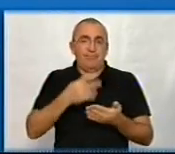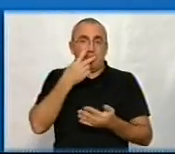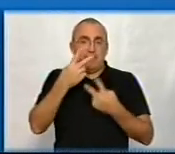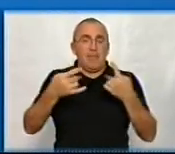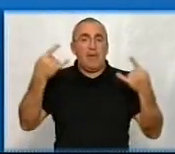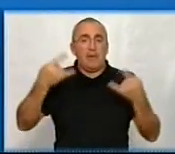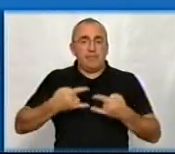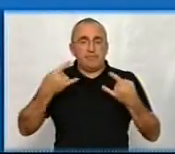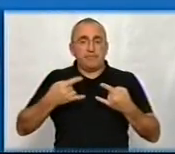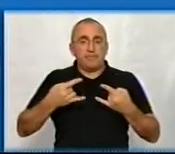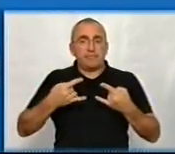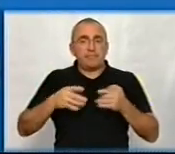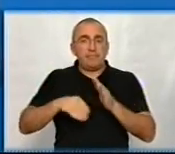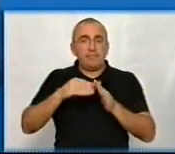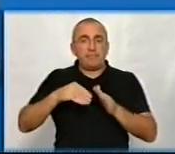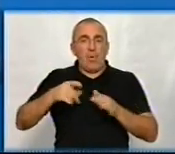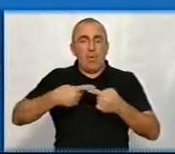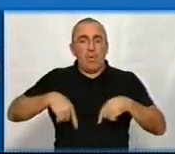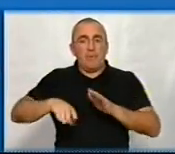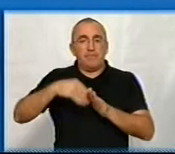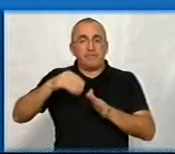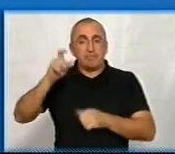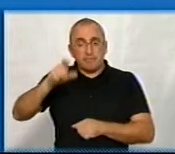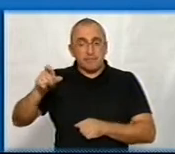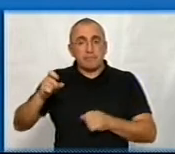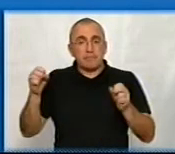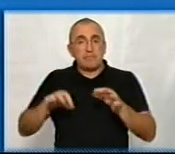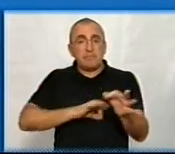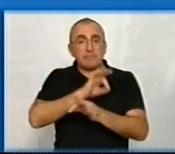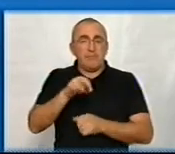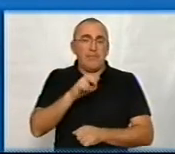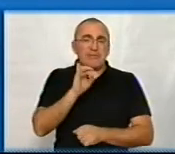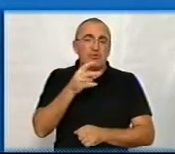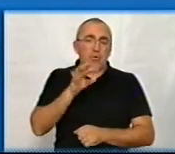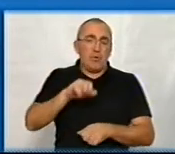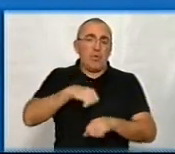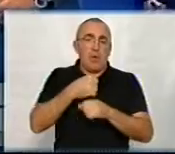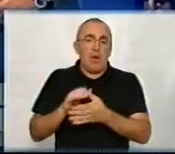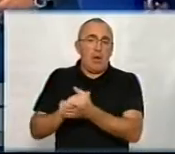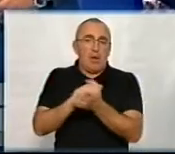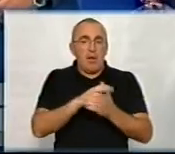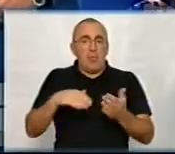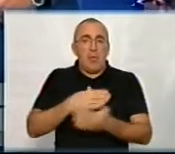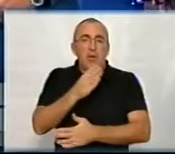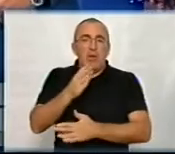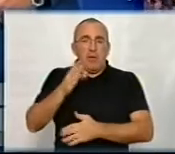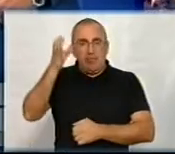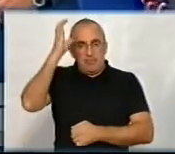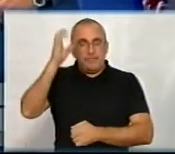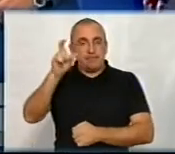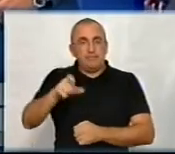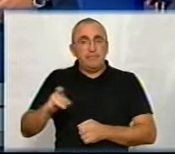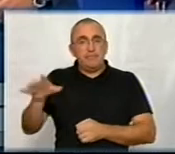дивилися передачу «Виборчий округ місцевий спецпроєкт». Учасниками програми були Дмитро Сінченко, глава Асоціація політичних наук, Сергій Зелінський, директор